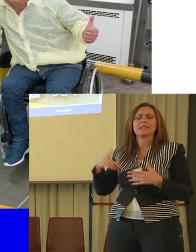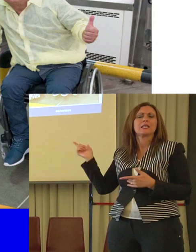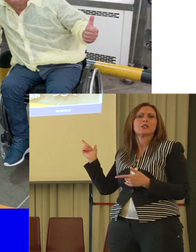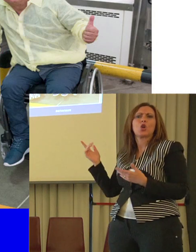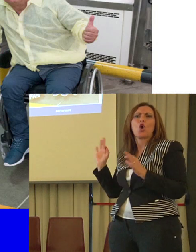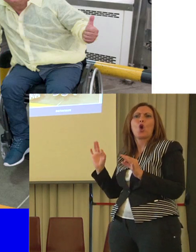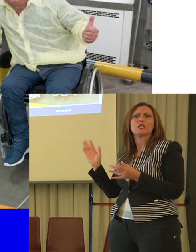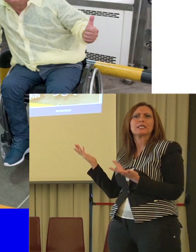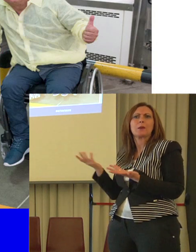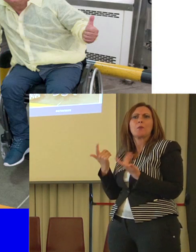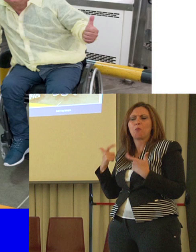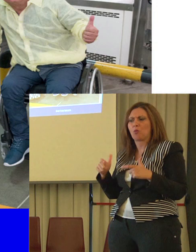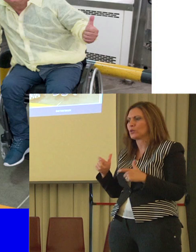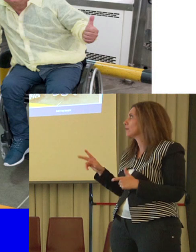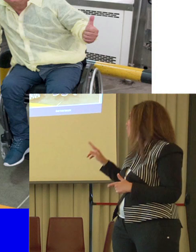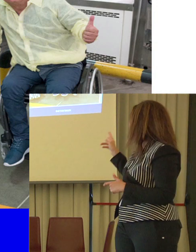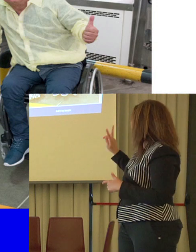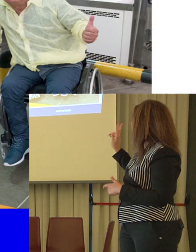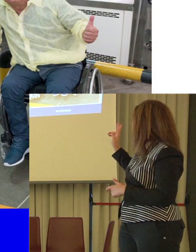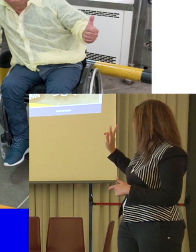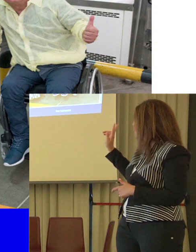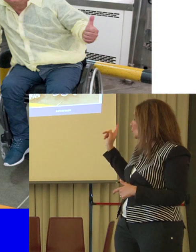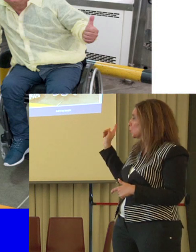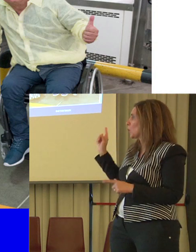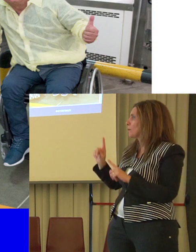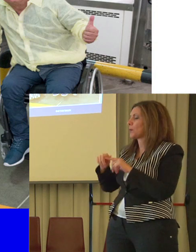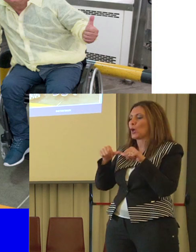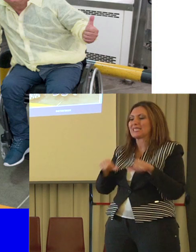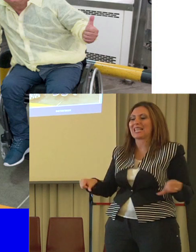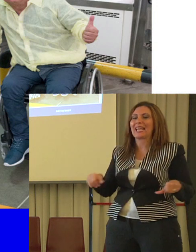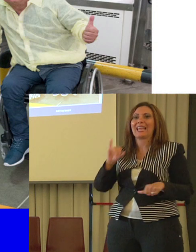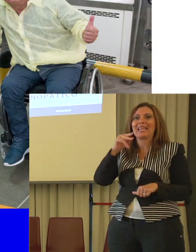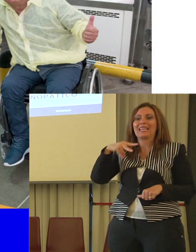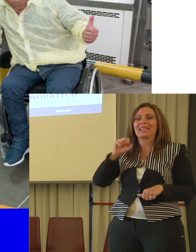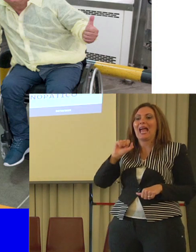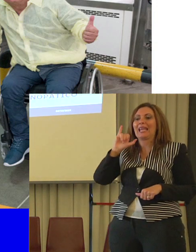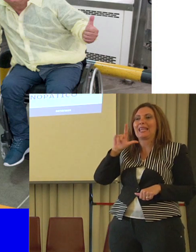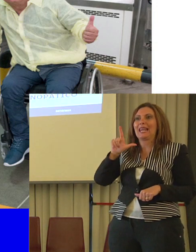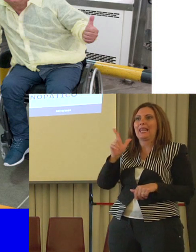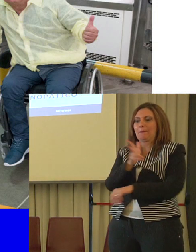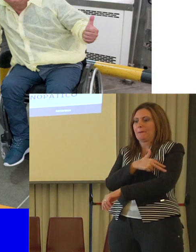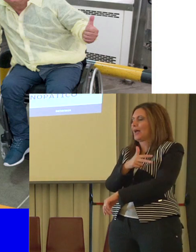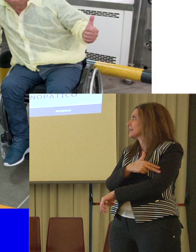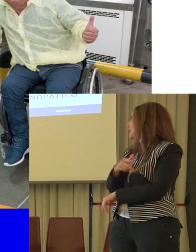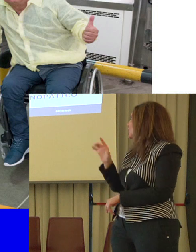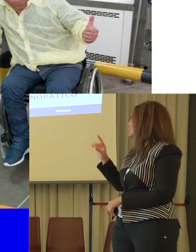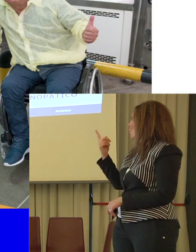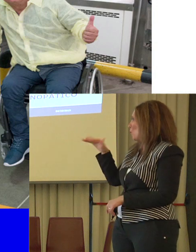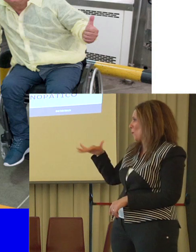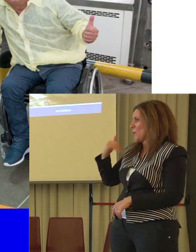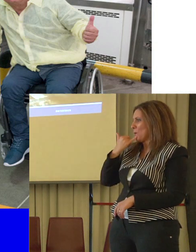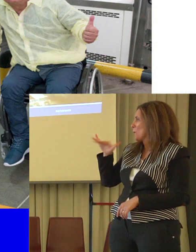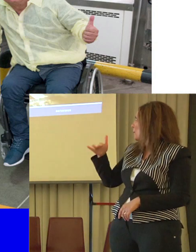Vedete i nostri due che sono proprio qui della sede Inail di Matera e c'era un ragazzino